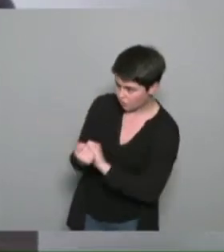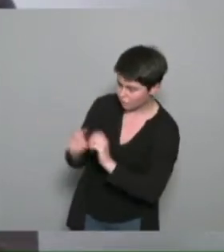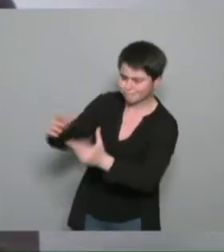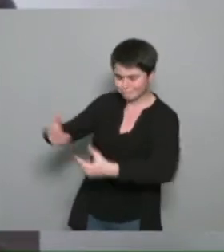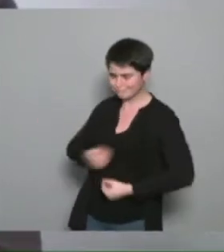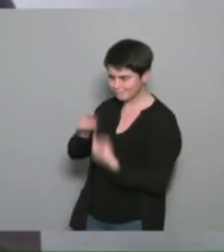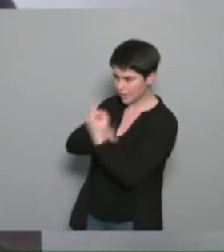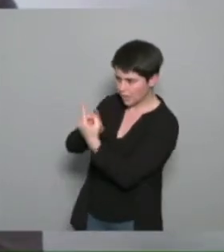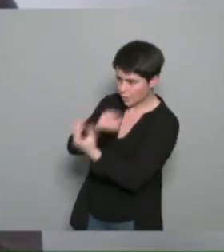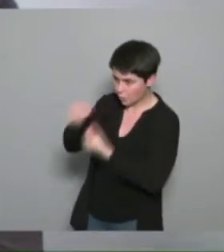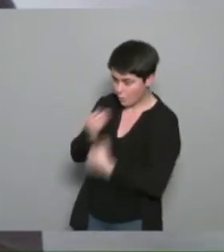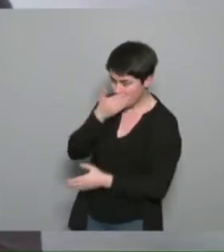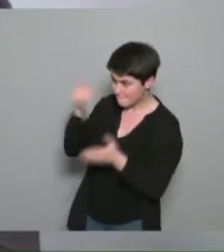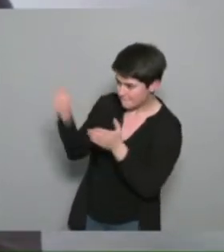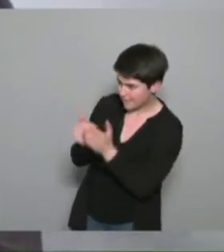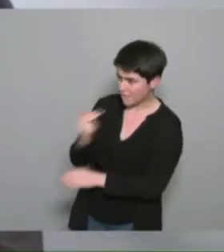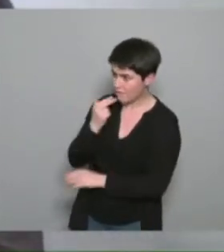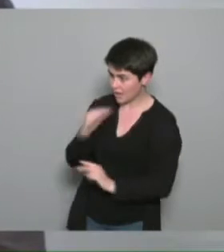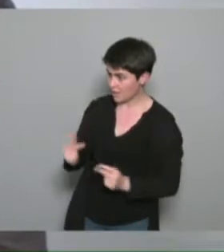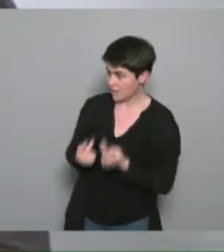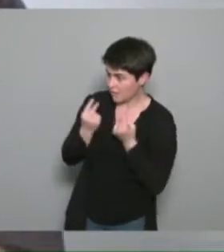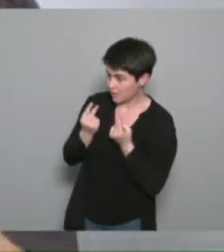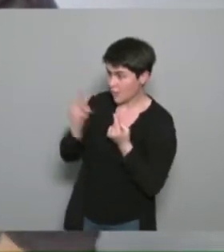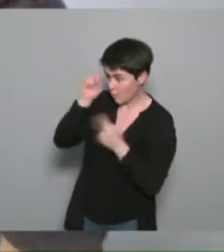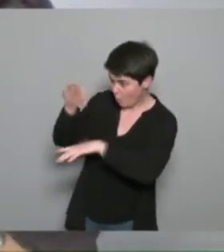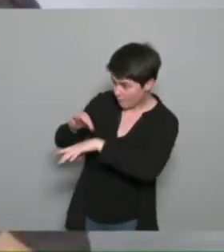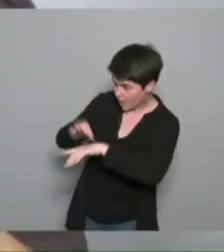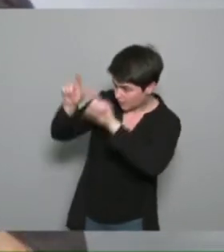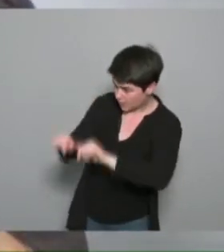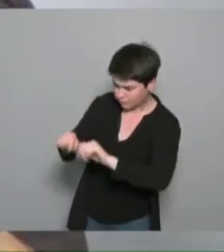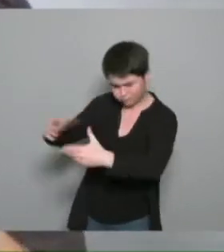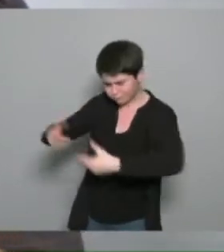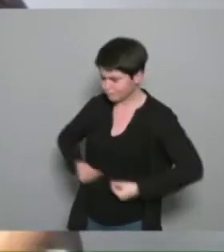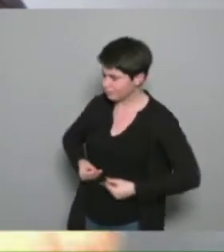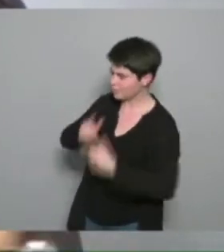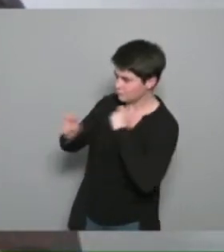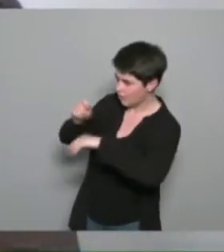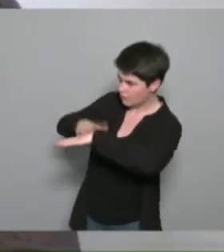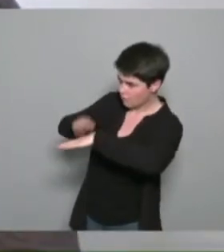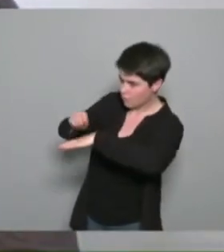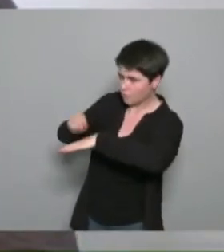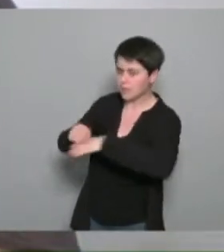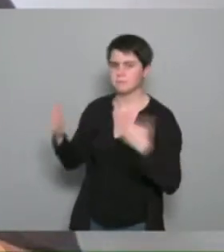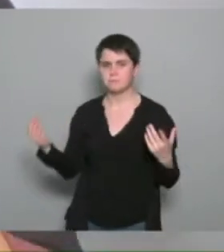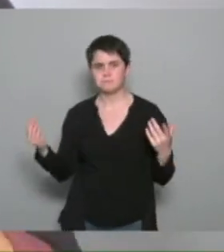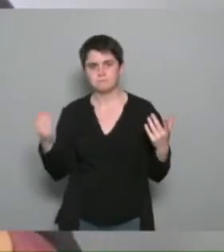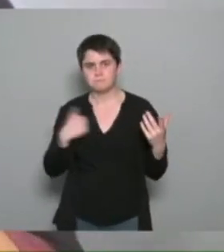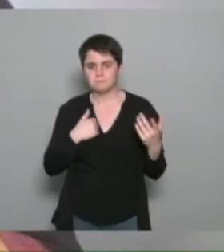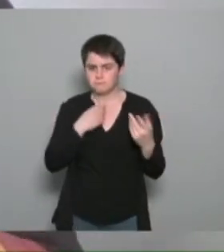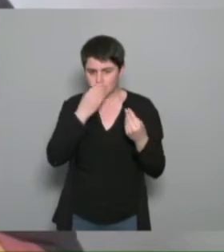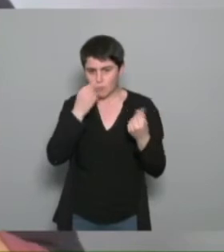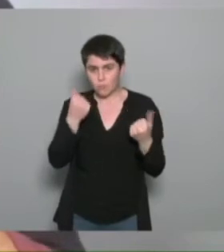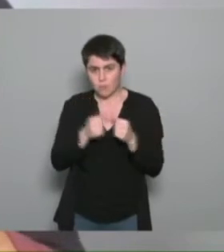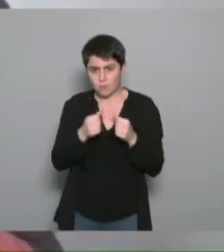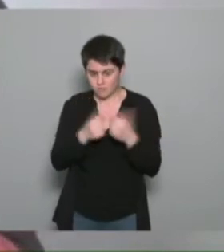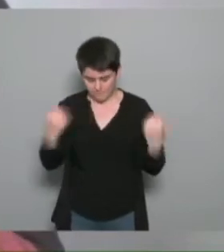pour vivre avec leur pathologie donc tout de suite j'ai développé mon activité pendant 5